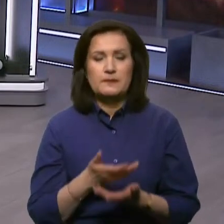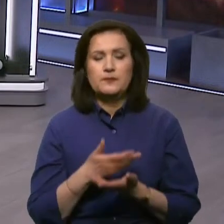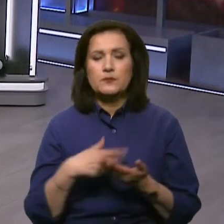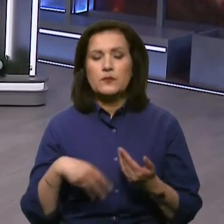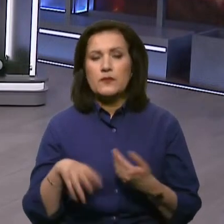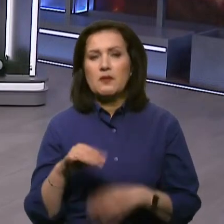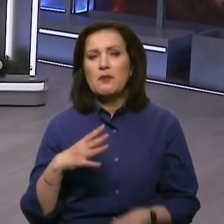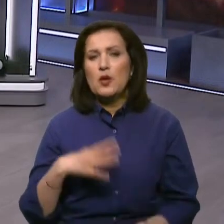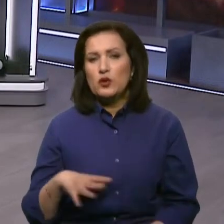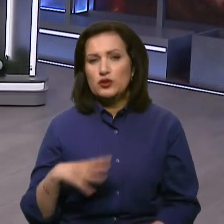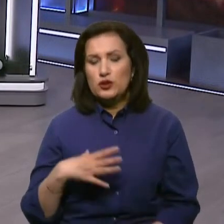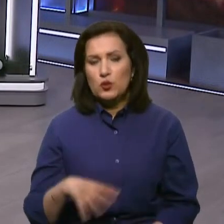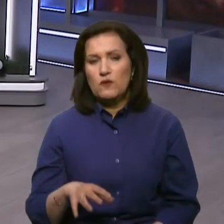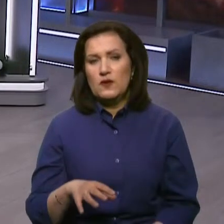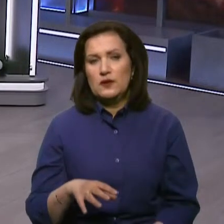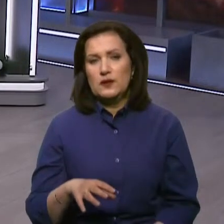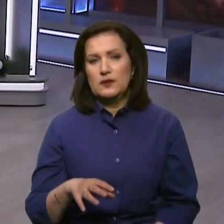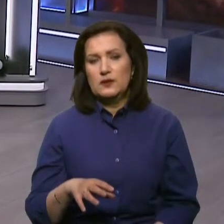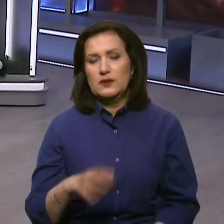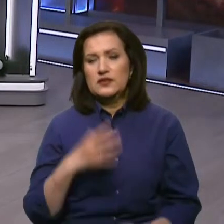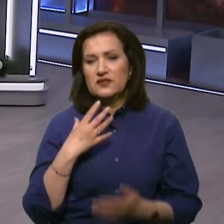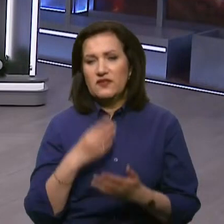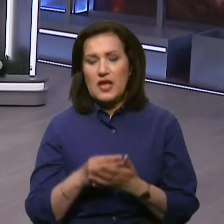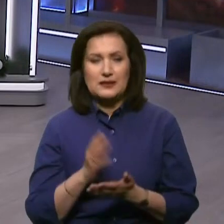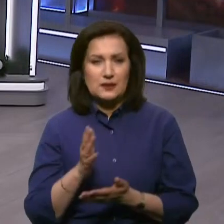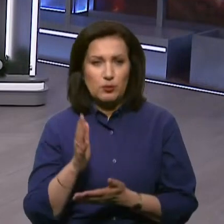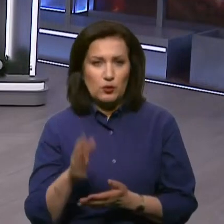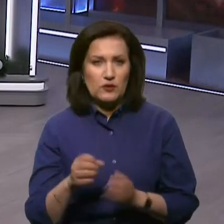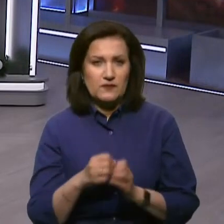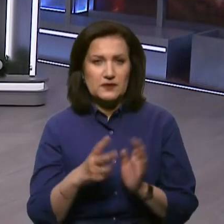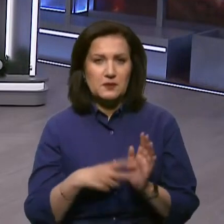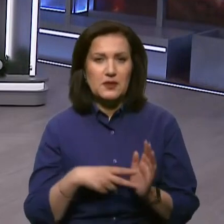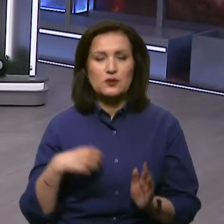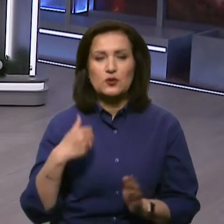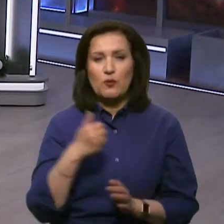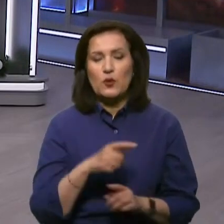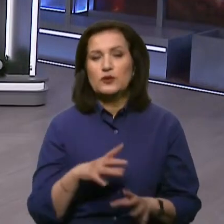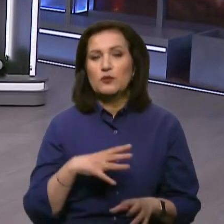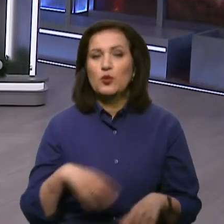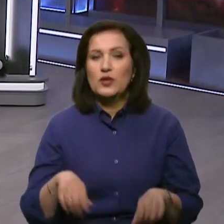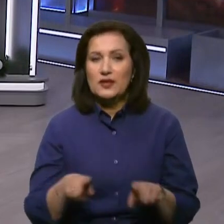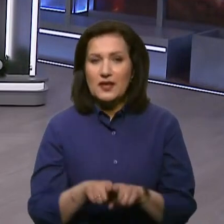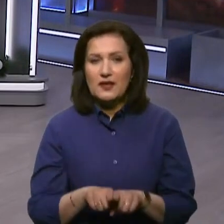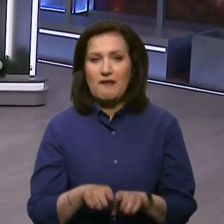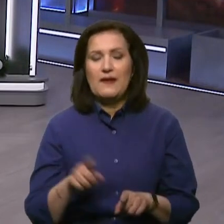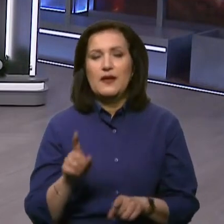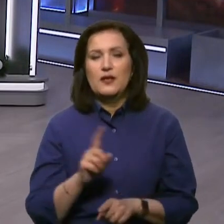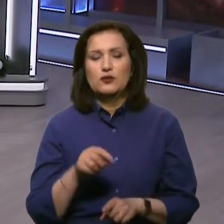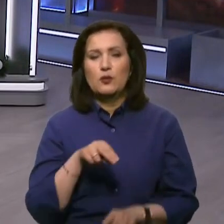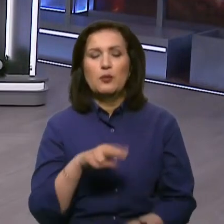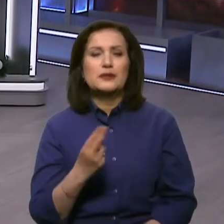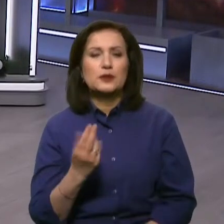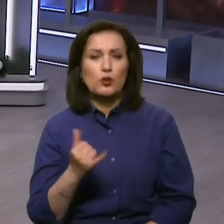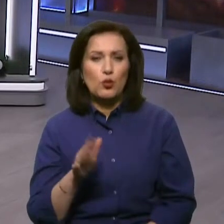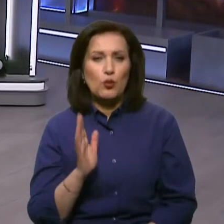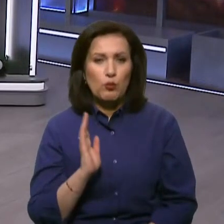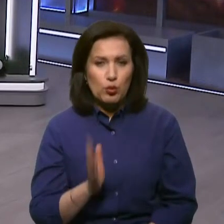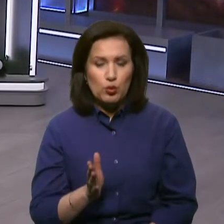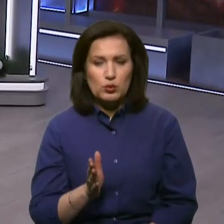очікували, мої власні прогнози у 2018 році були такі, що ПЦУ буде